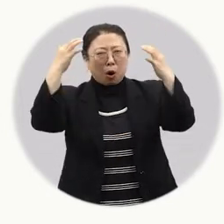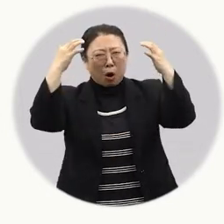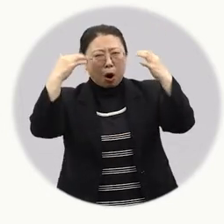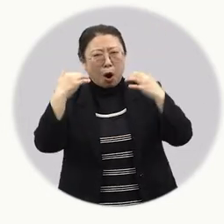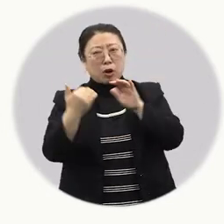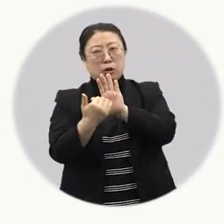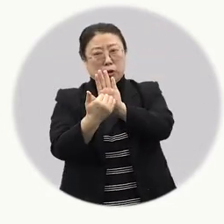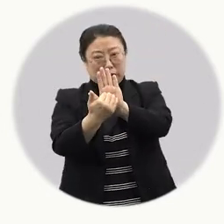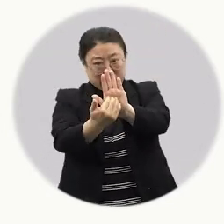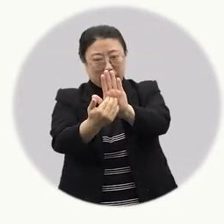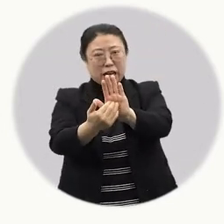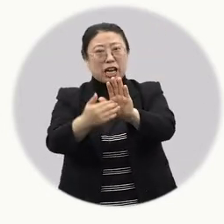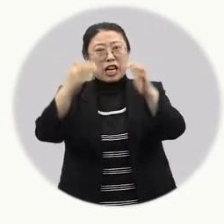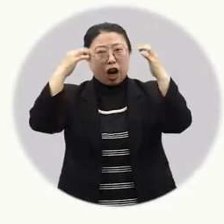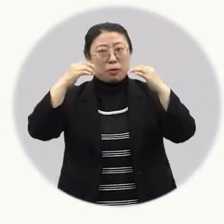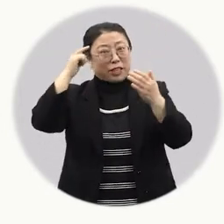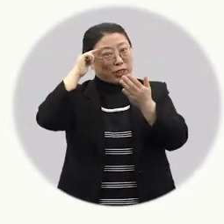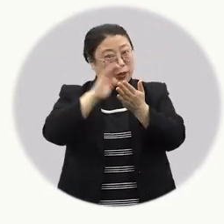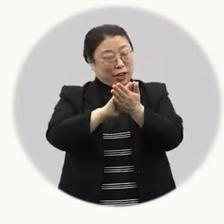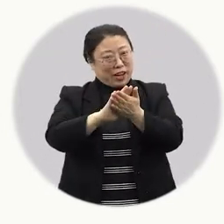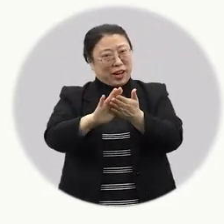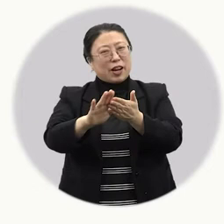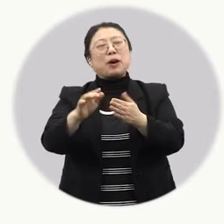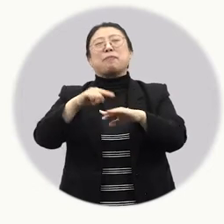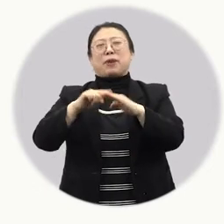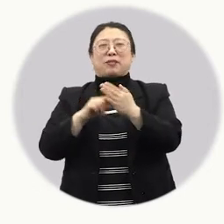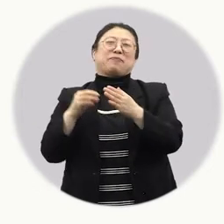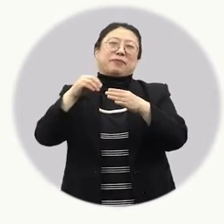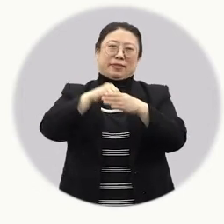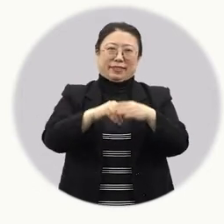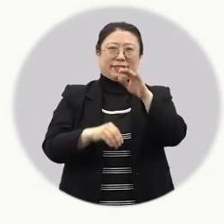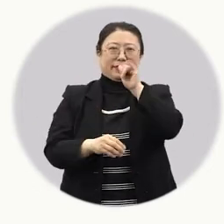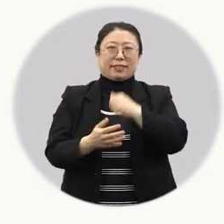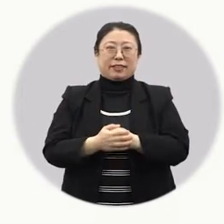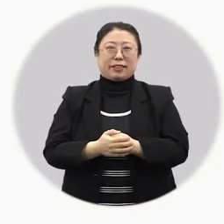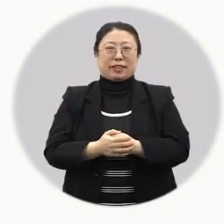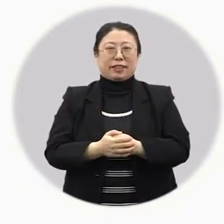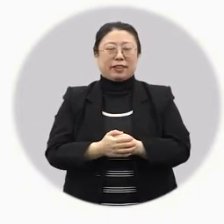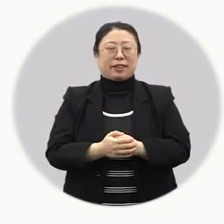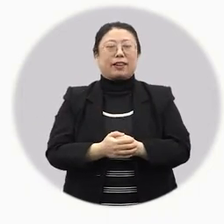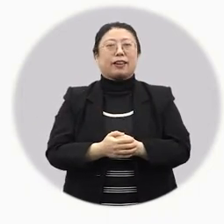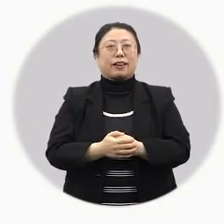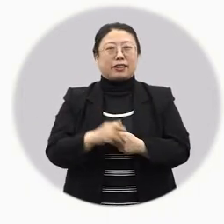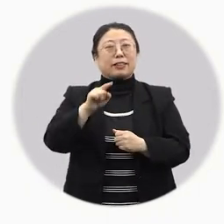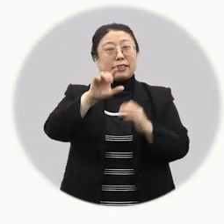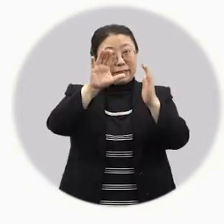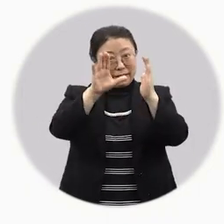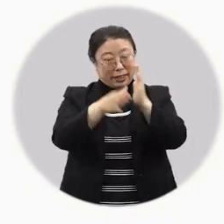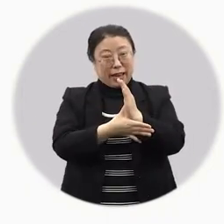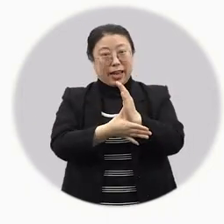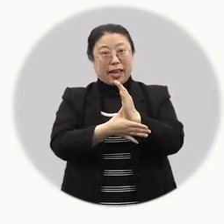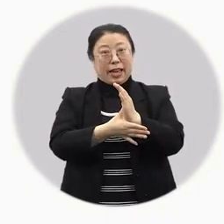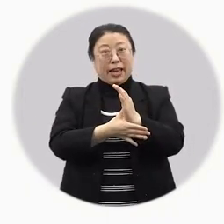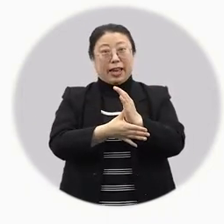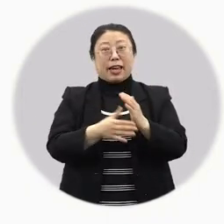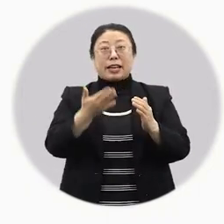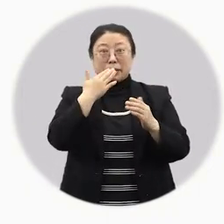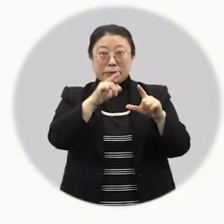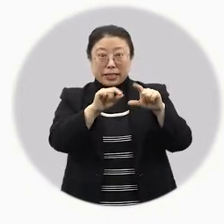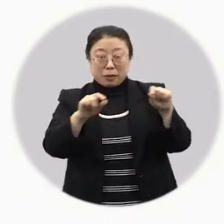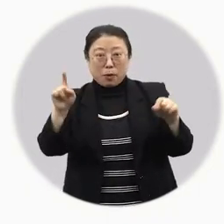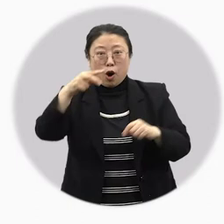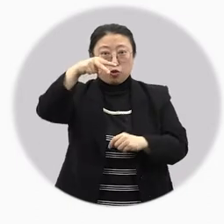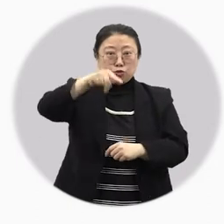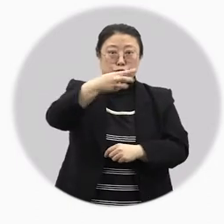더위를 이겨내고 여름을 시원하게 보내고 싶은 마음을 담은 명절이거든요. 그런 단호에 사람들이 즐긴